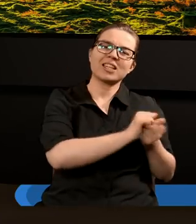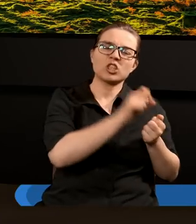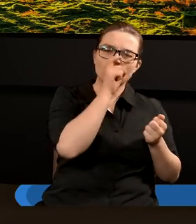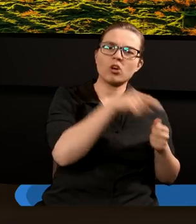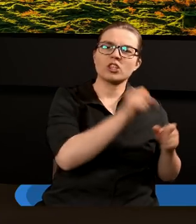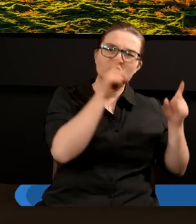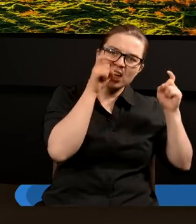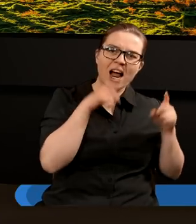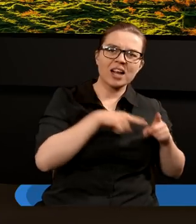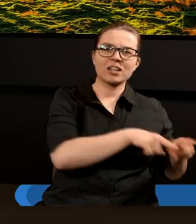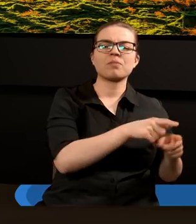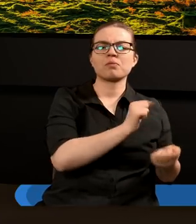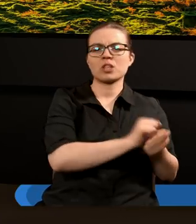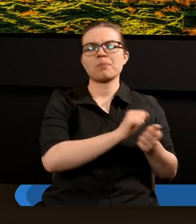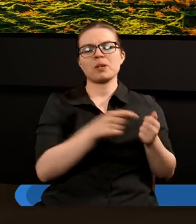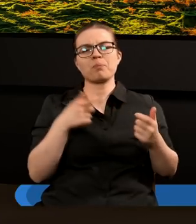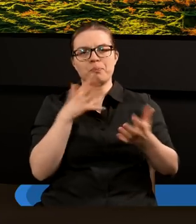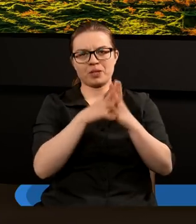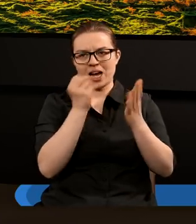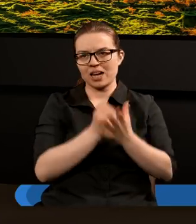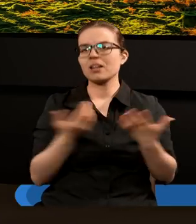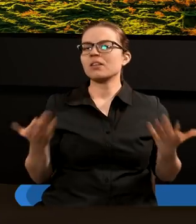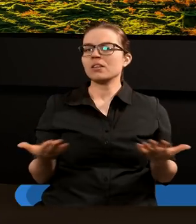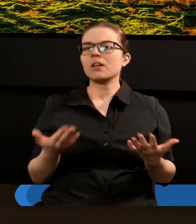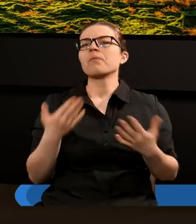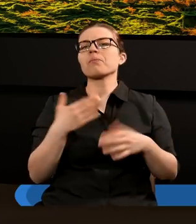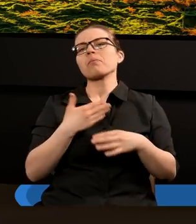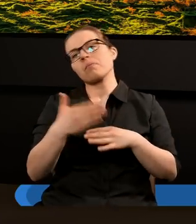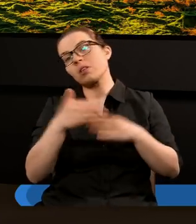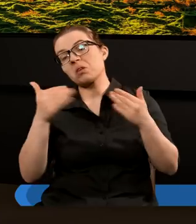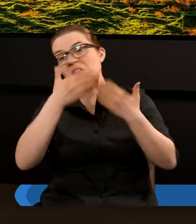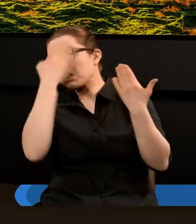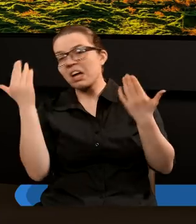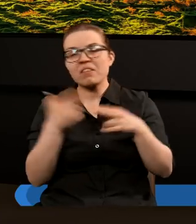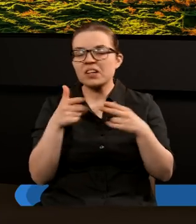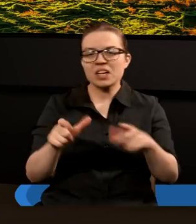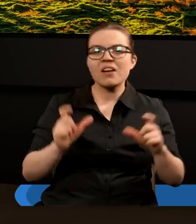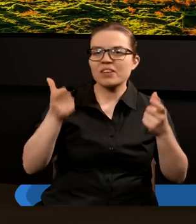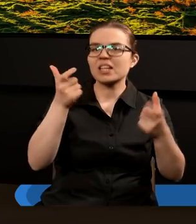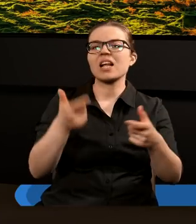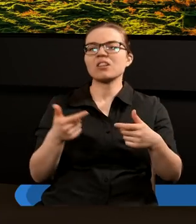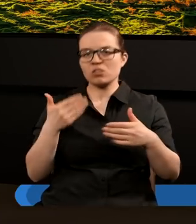służyć człowiekowi i Jego przykazaniom. I chociaż być może nie wiemy, kiedy te wydarzenia